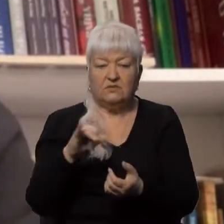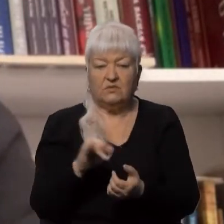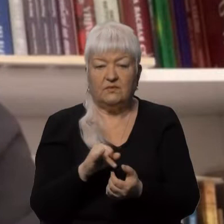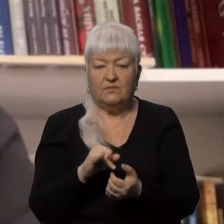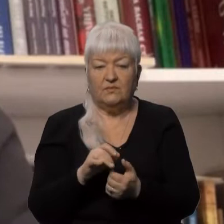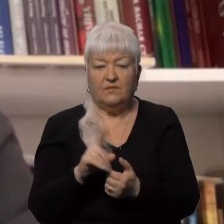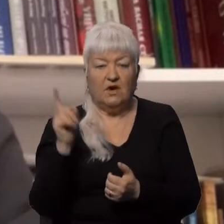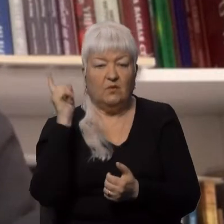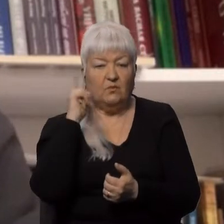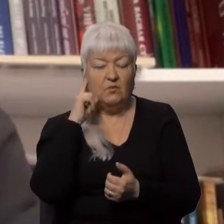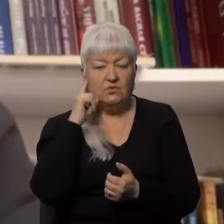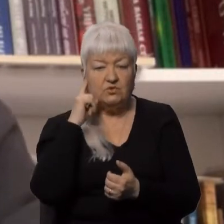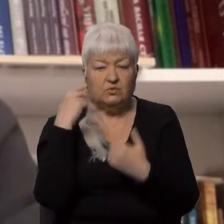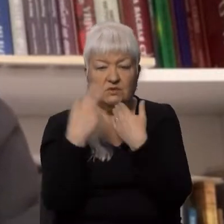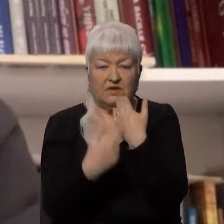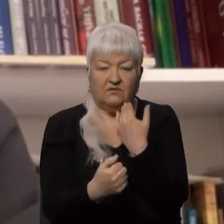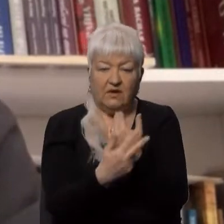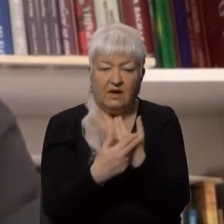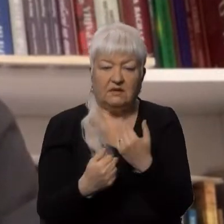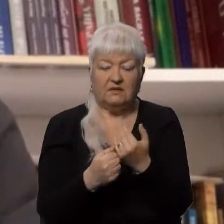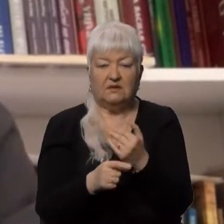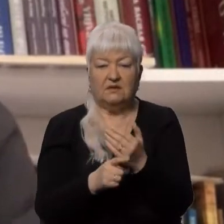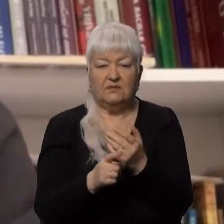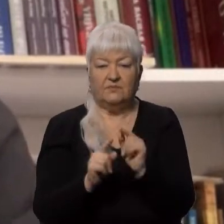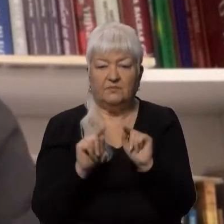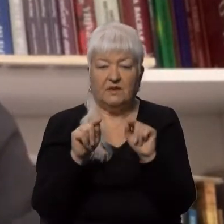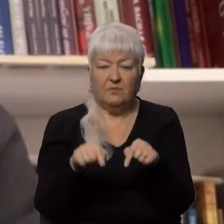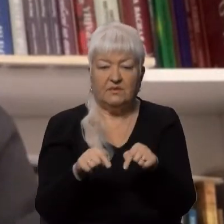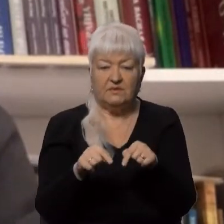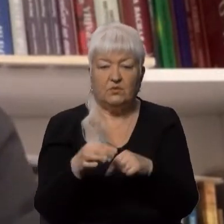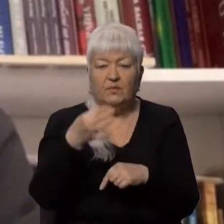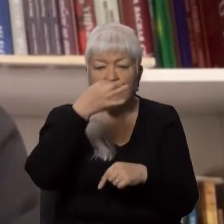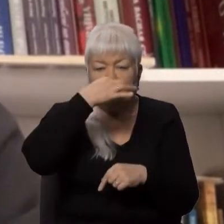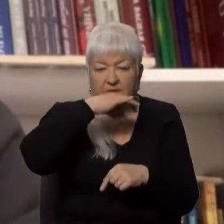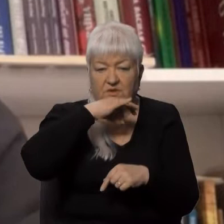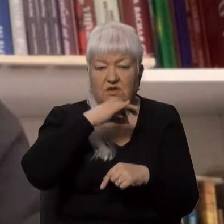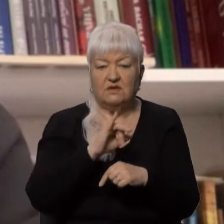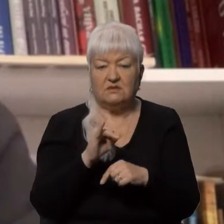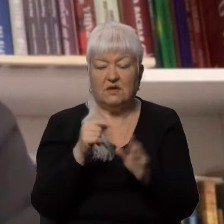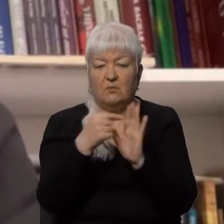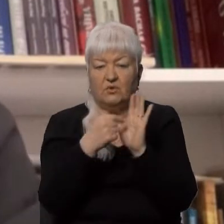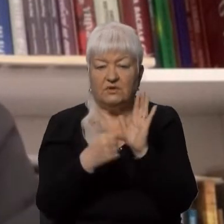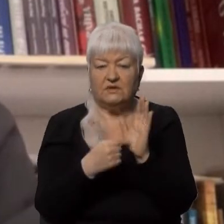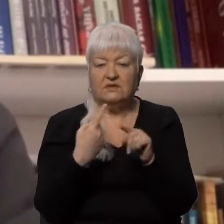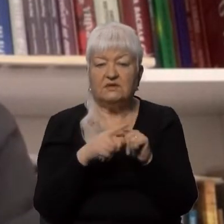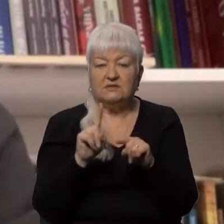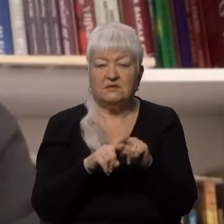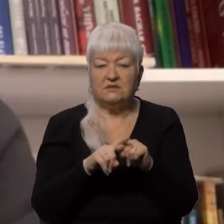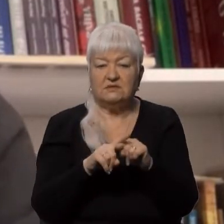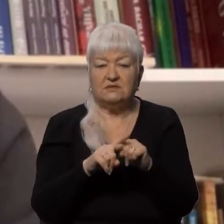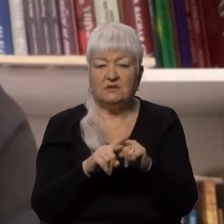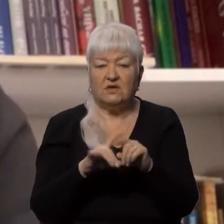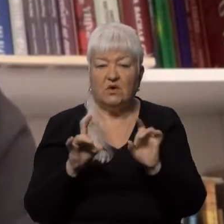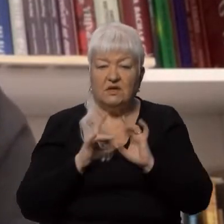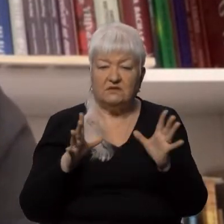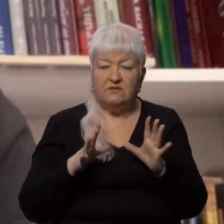почути Євангелія, приступити до таєнства причастя, поділитися цією пасхальною радістю одне